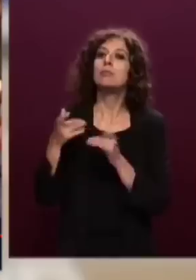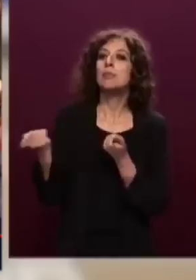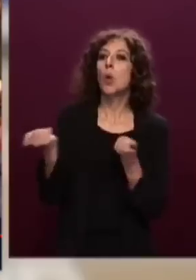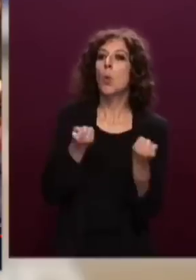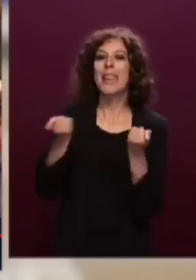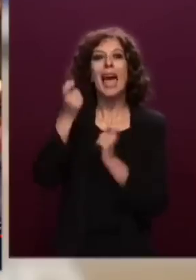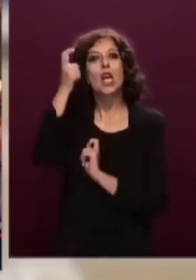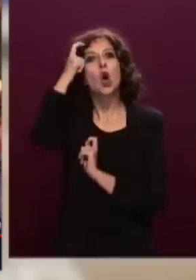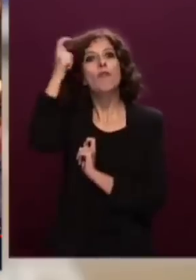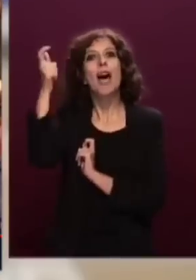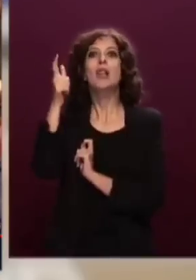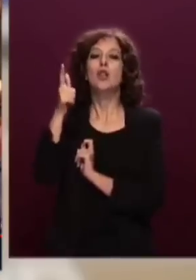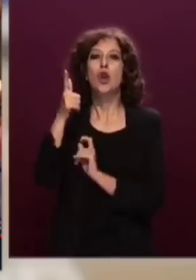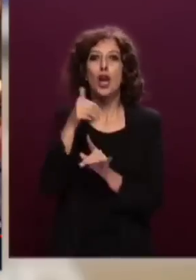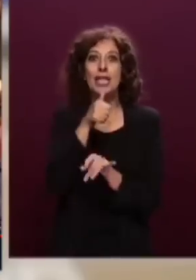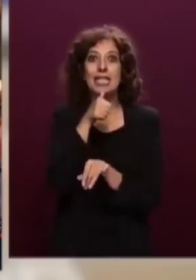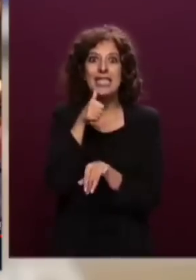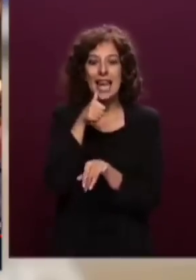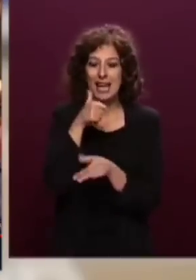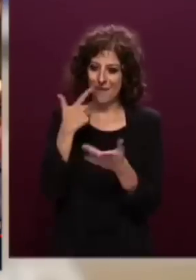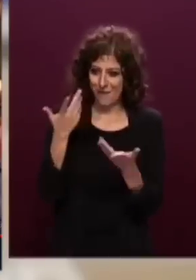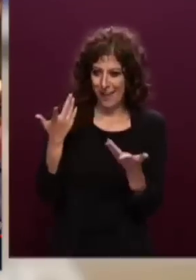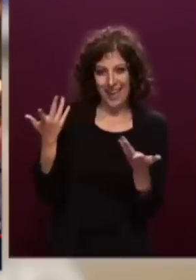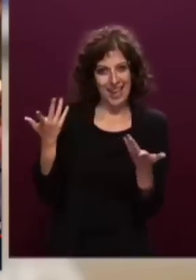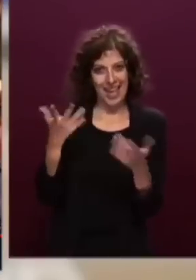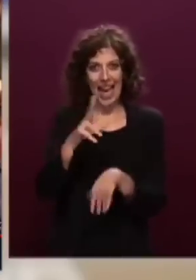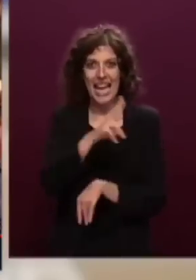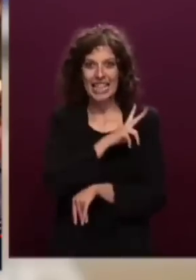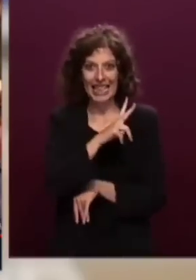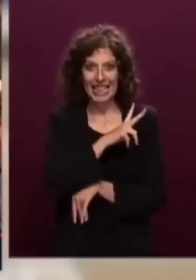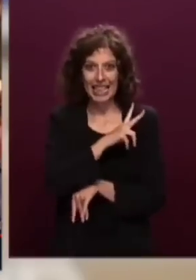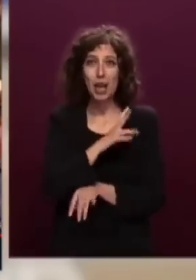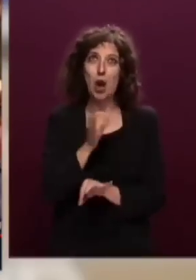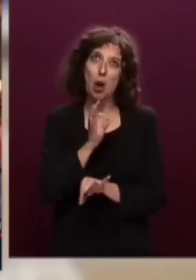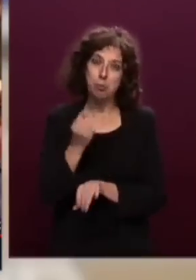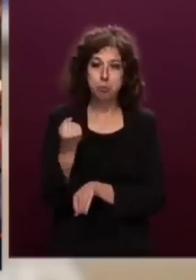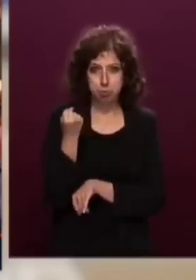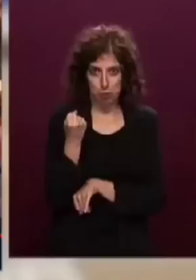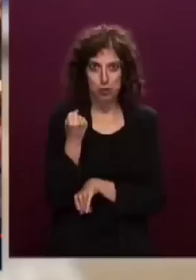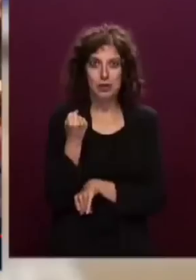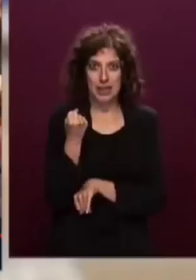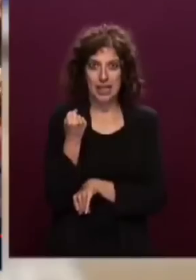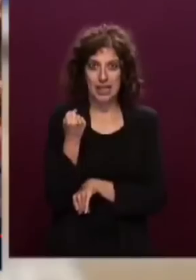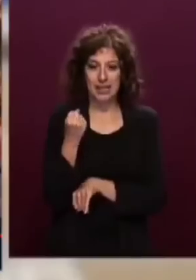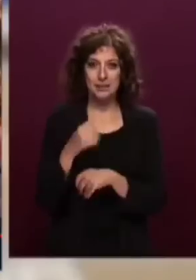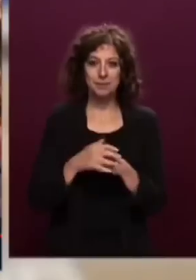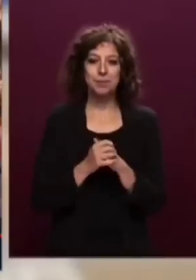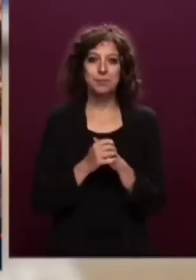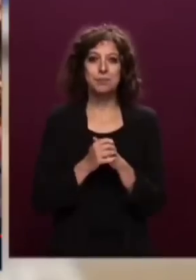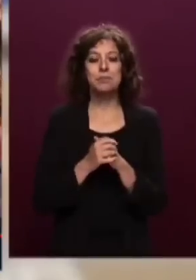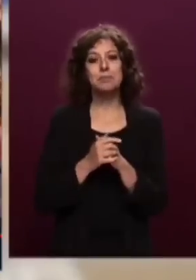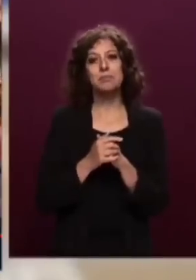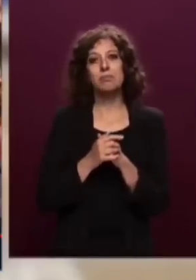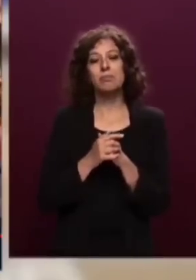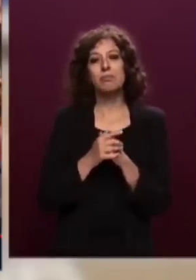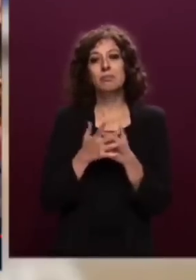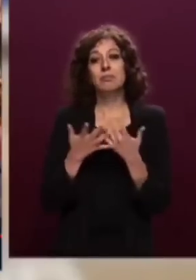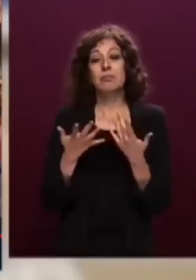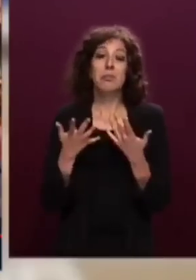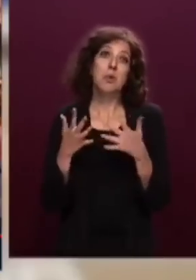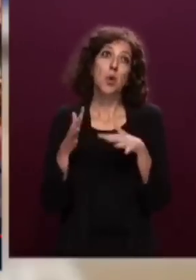occorresse essere molto ricchi o molto potenti. Una sorta di rivisitazione